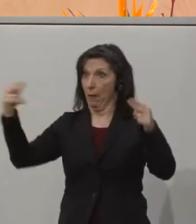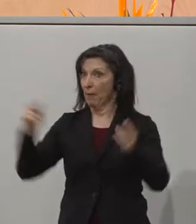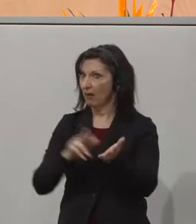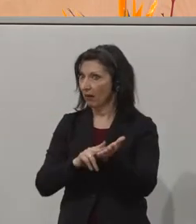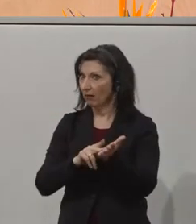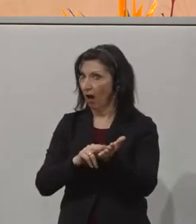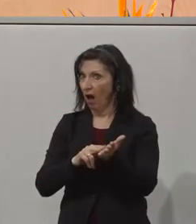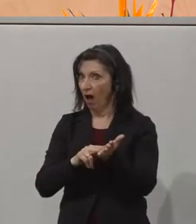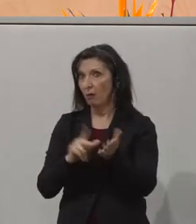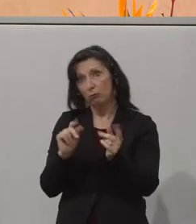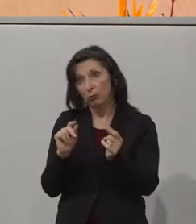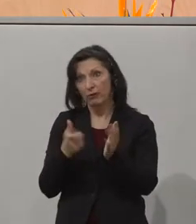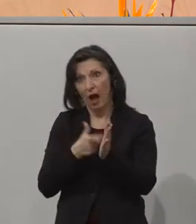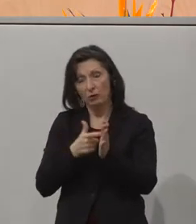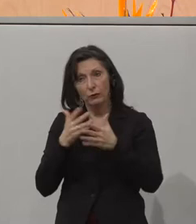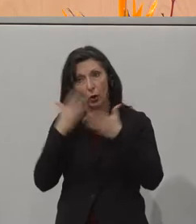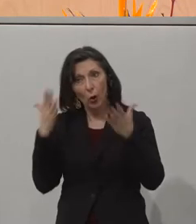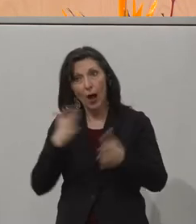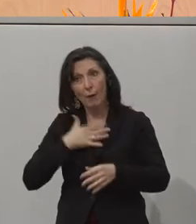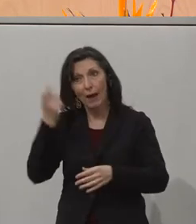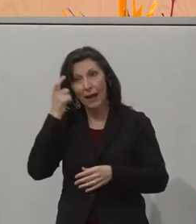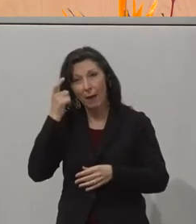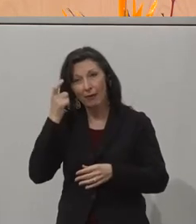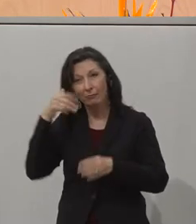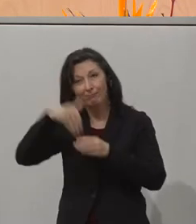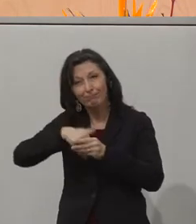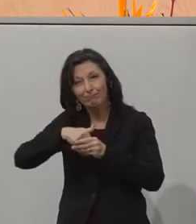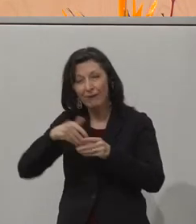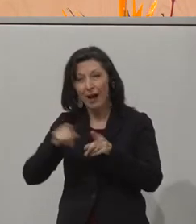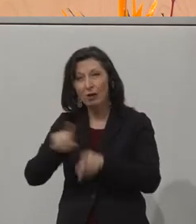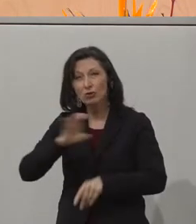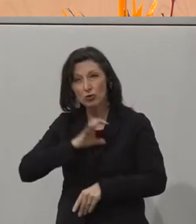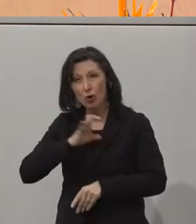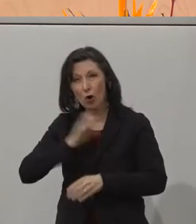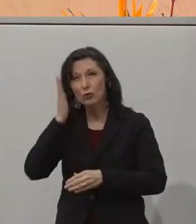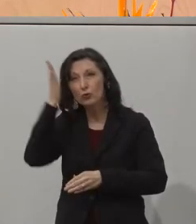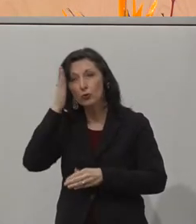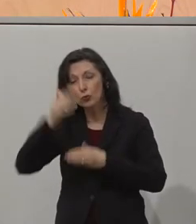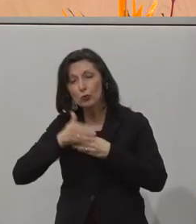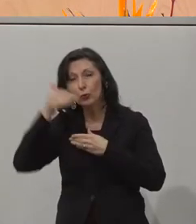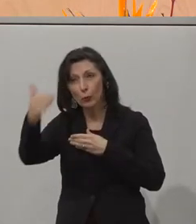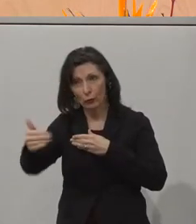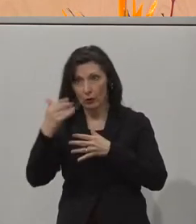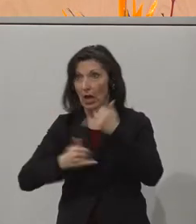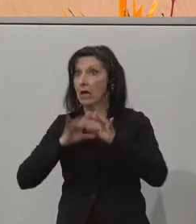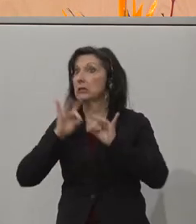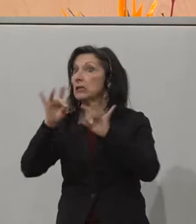Herausforderung, aber auch aus meiner Sicht eine große Chance für die nächsten Jahre und Jahrzehnte. Wir haben nicht nur